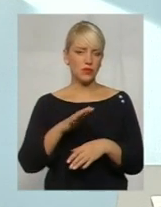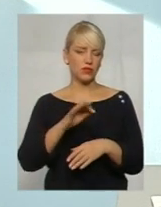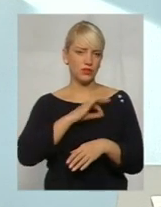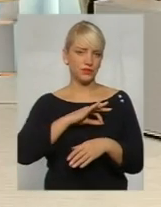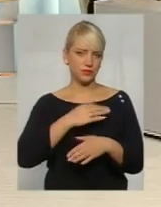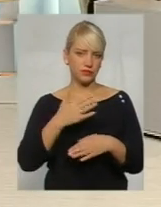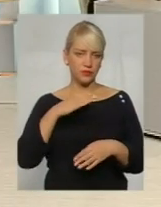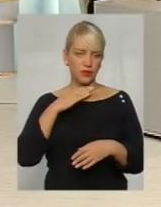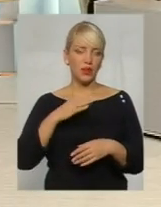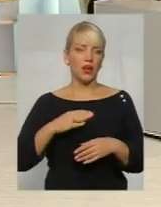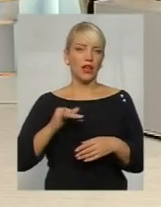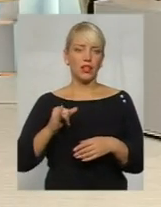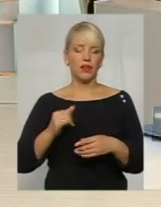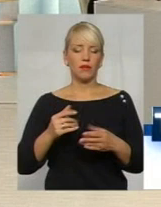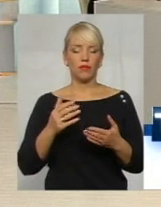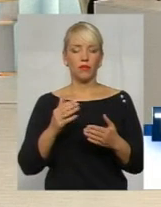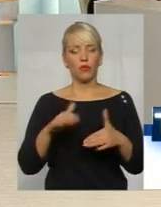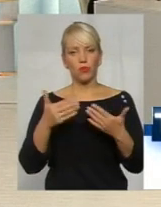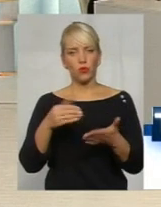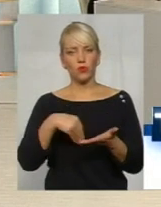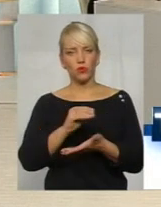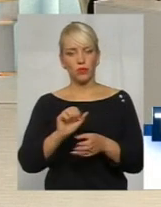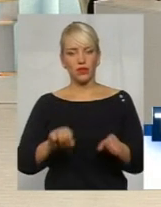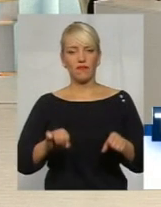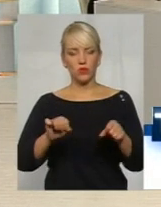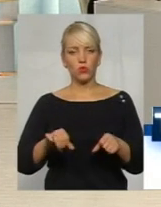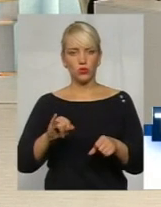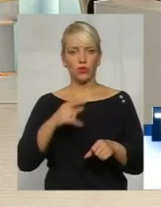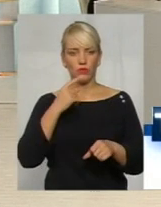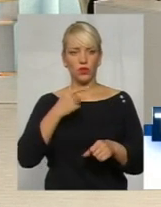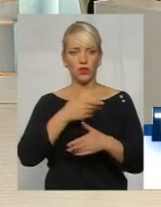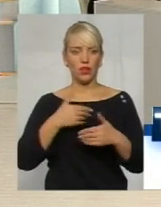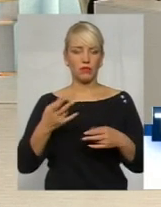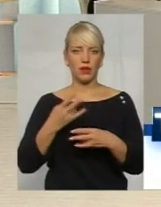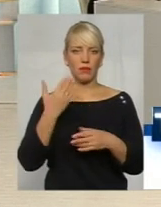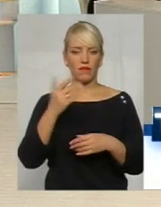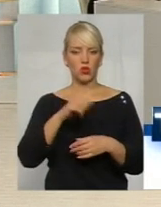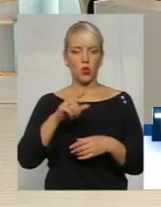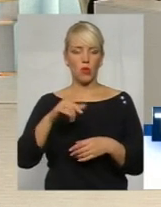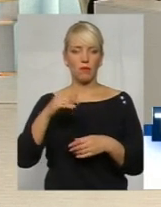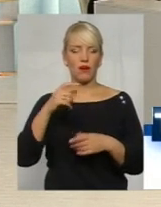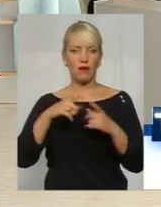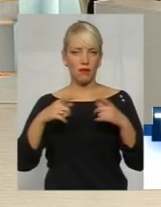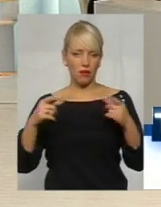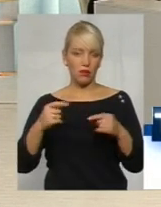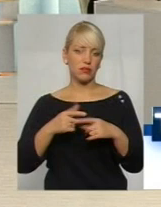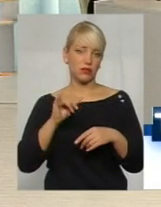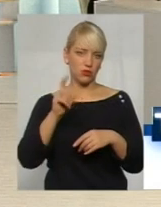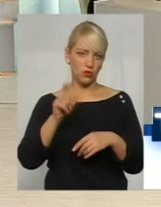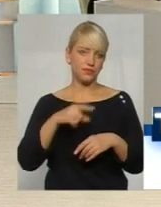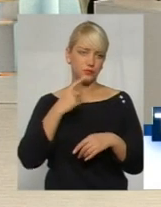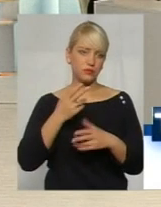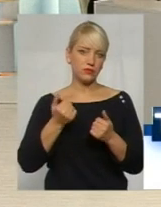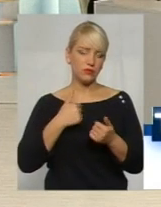Пропонують купити його і говорять, що нам треба ваш номер картки. Дійсно, людина говорить, ми